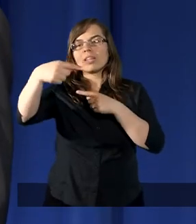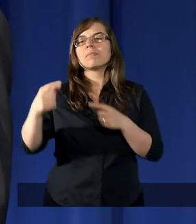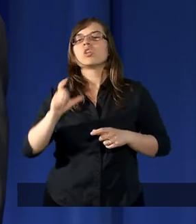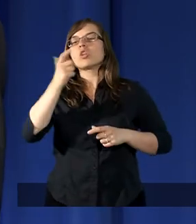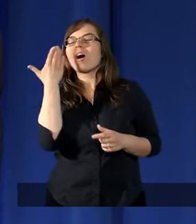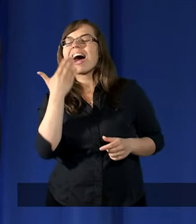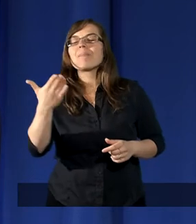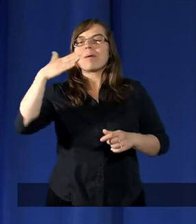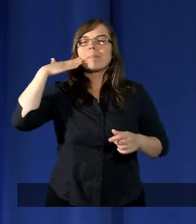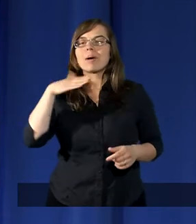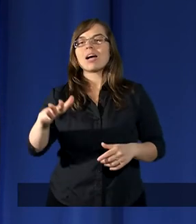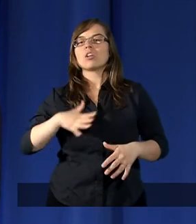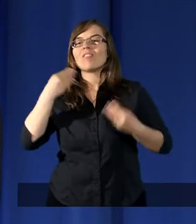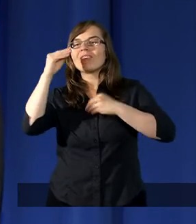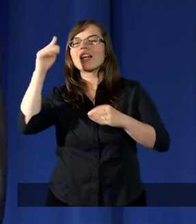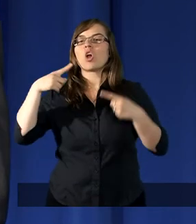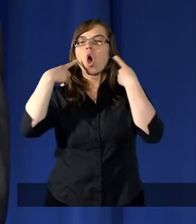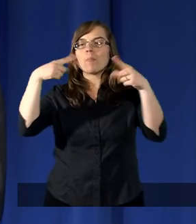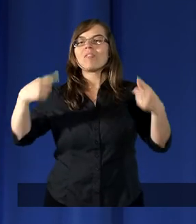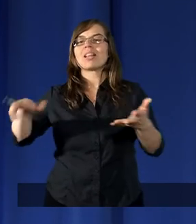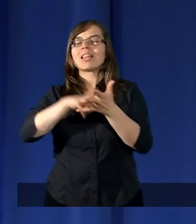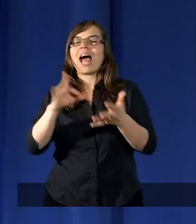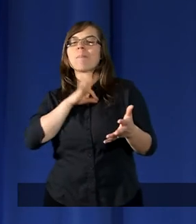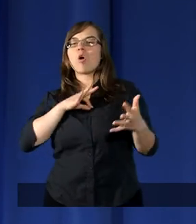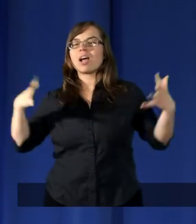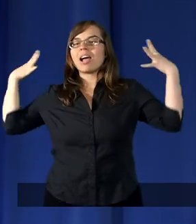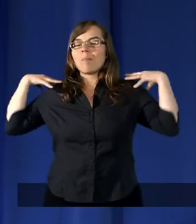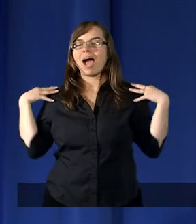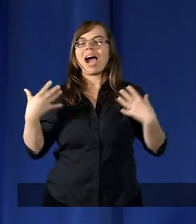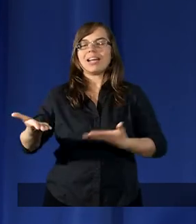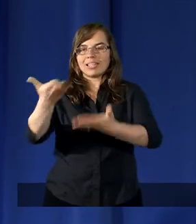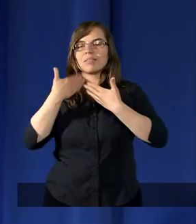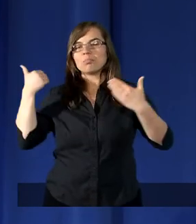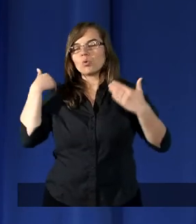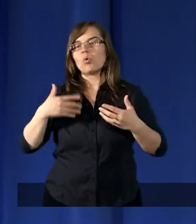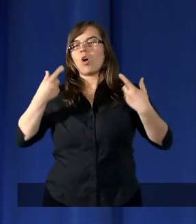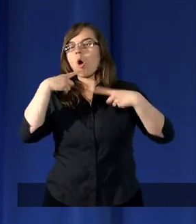bardziej i coraz większe odpowiedzialności na moje barki składamy.